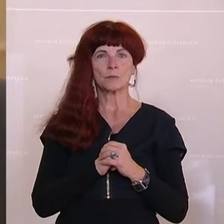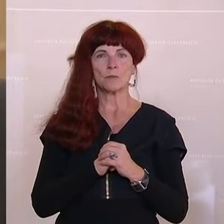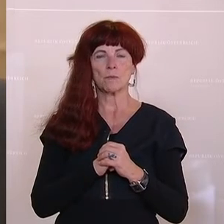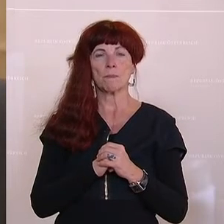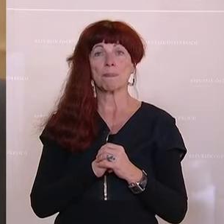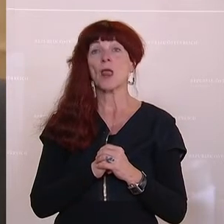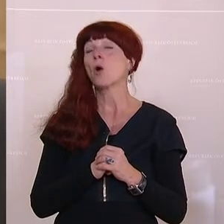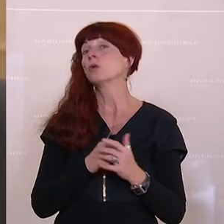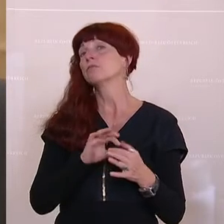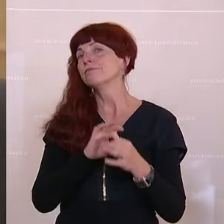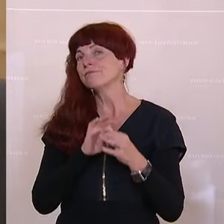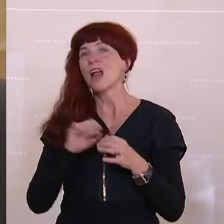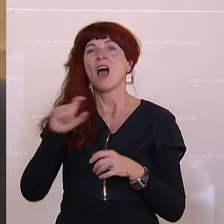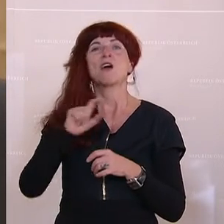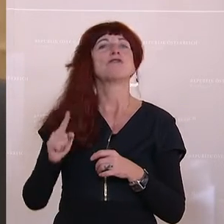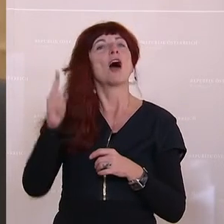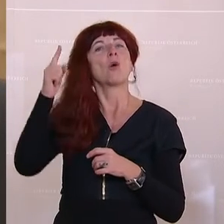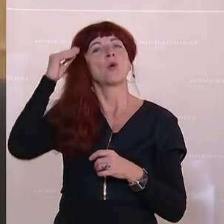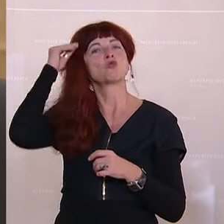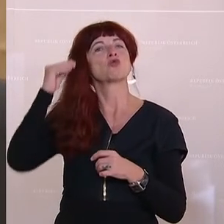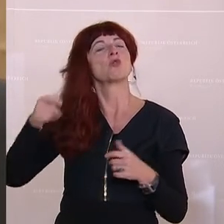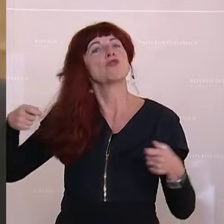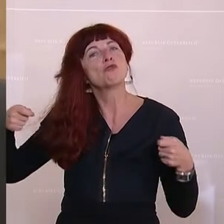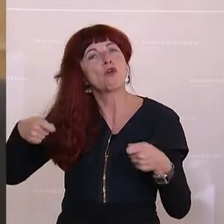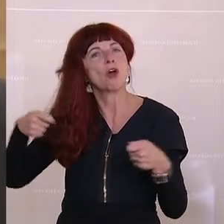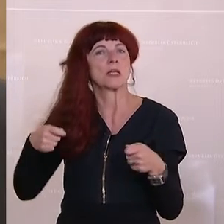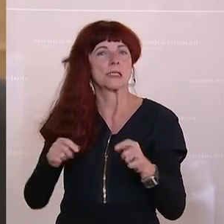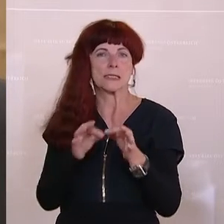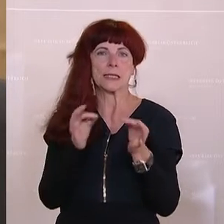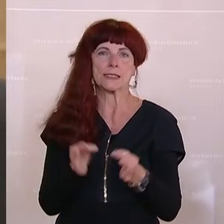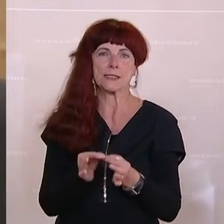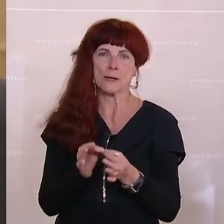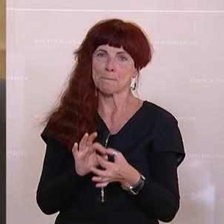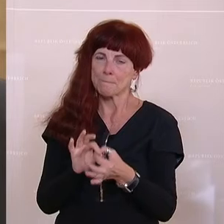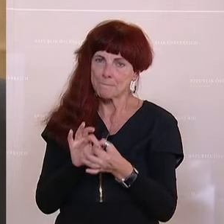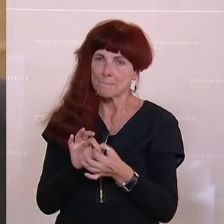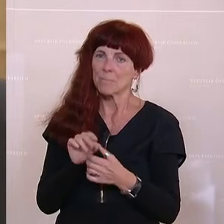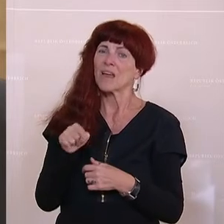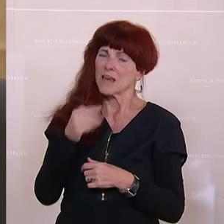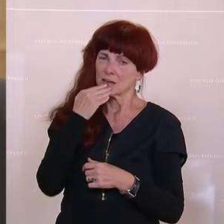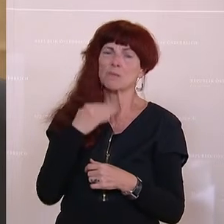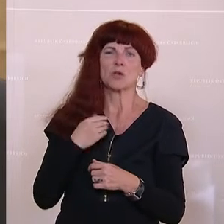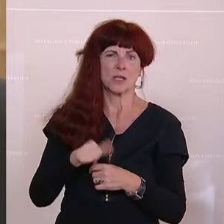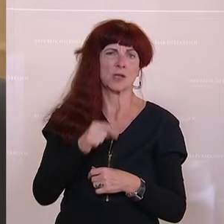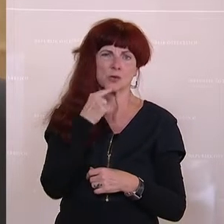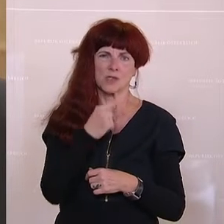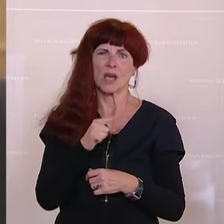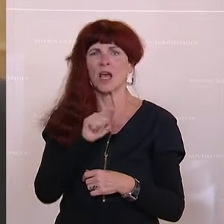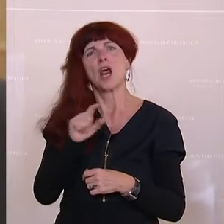Und was die Fachhochschulfördersätze angeht, darf ich hier erwähnen, der